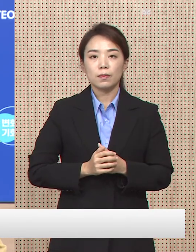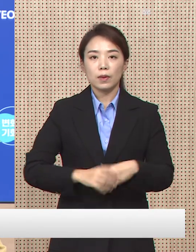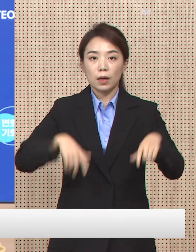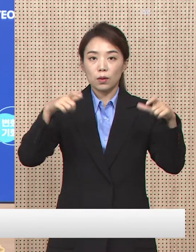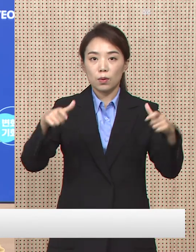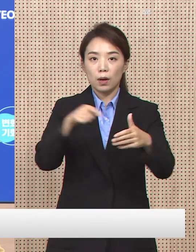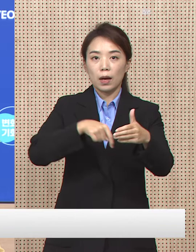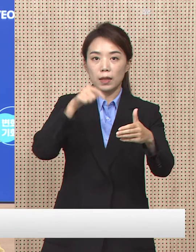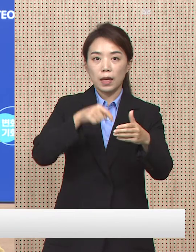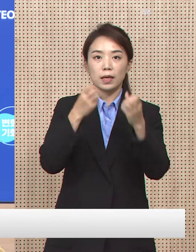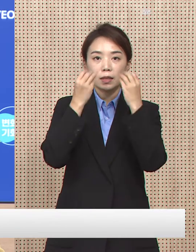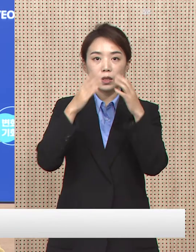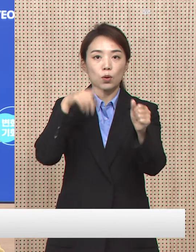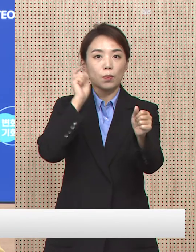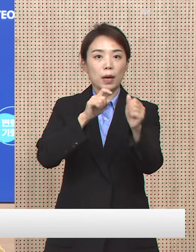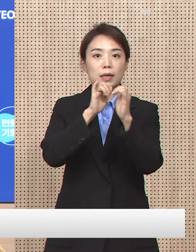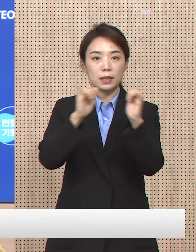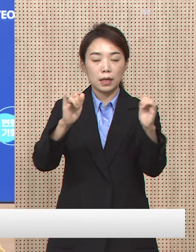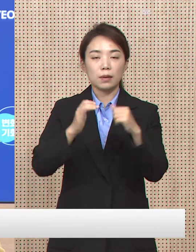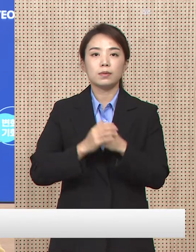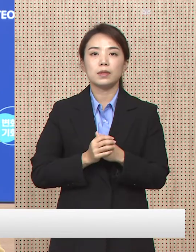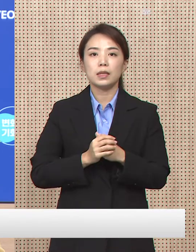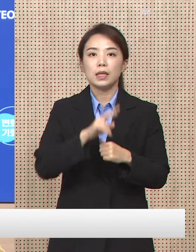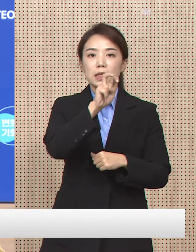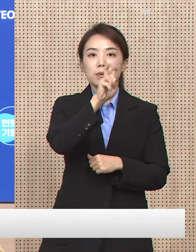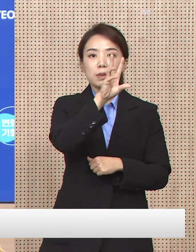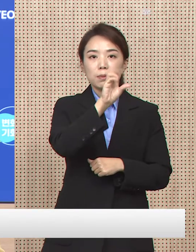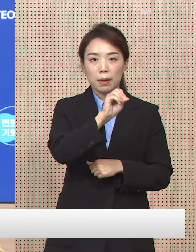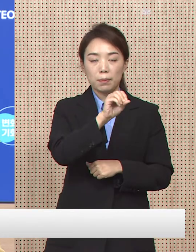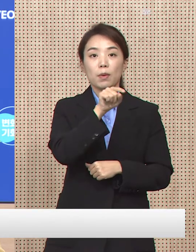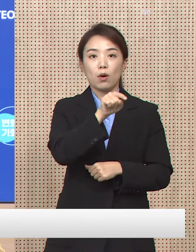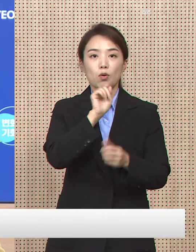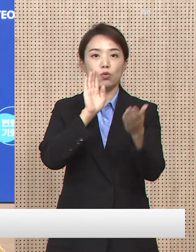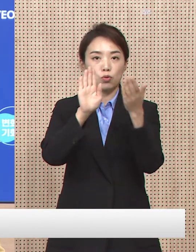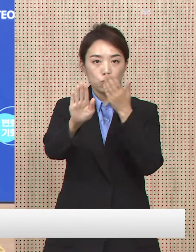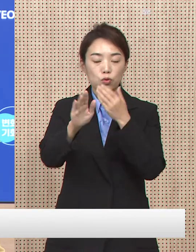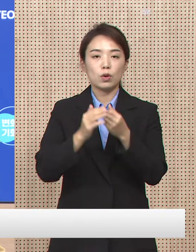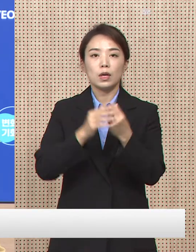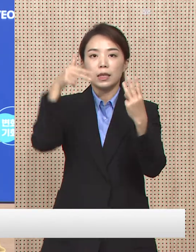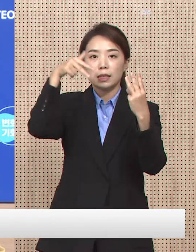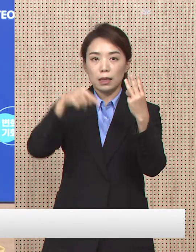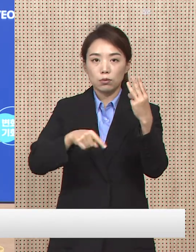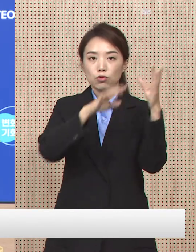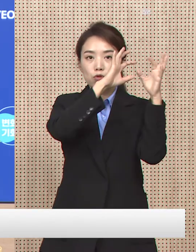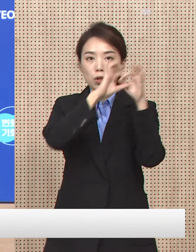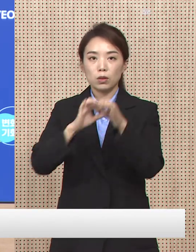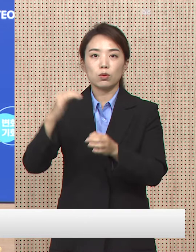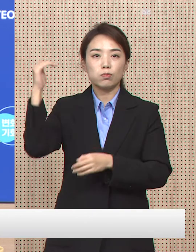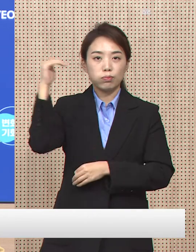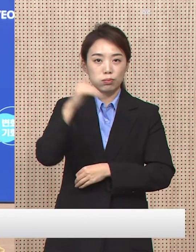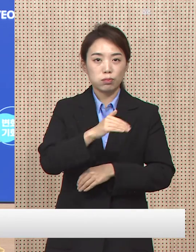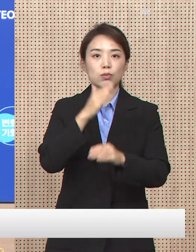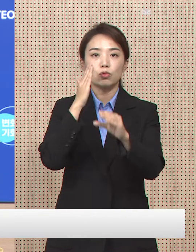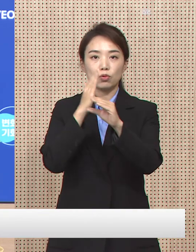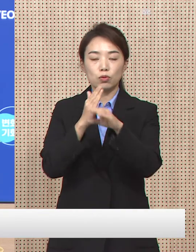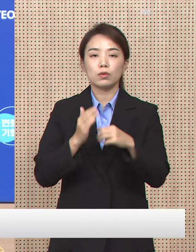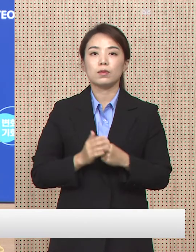도내 주간 신규 확진자는 8월 2주차 22만 명을 기록한 이후 3주 연속 감소하고 있습니다.